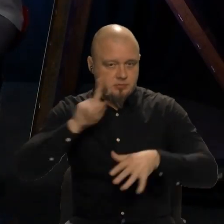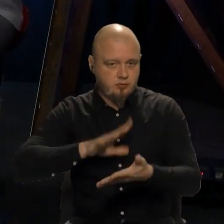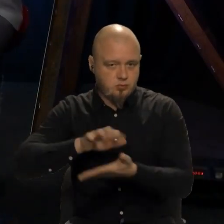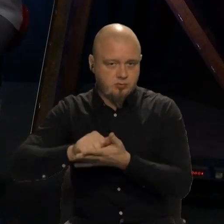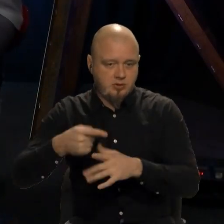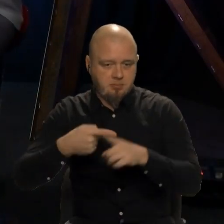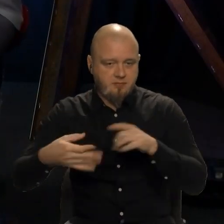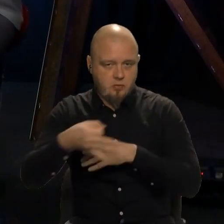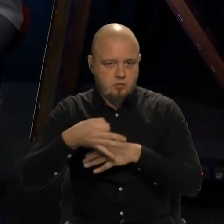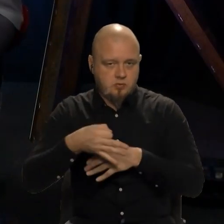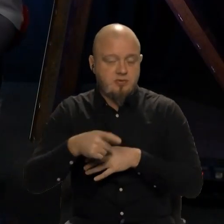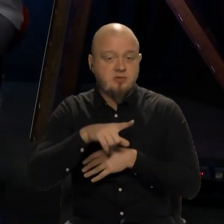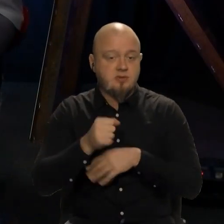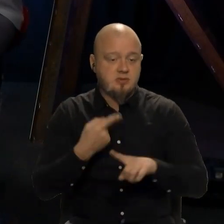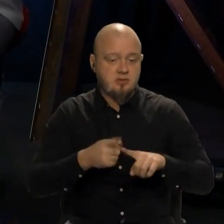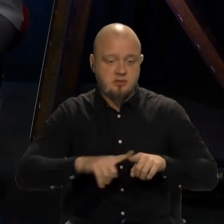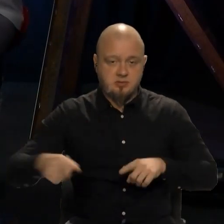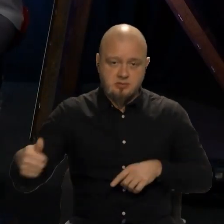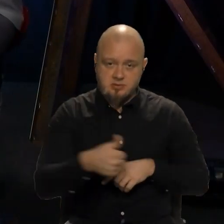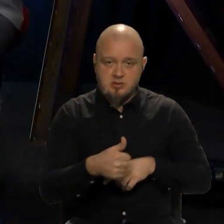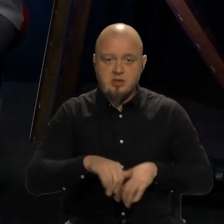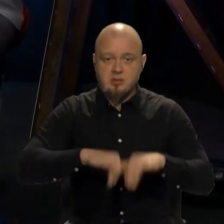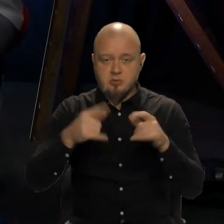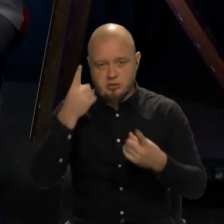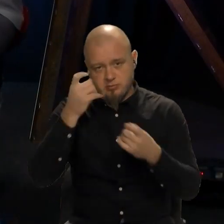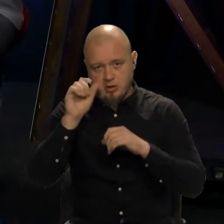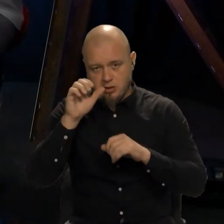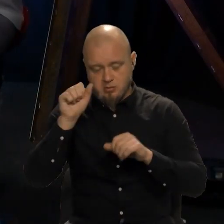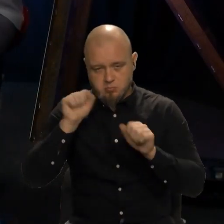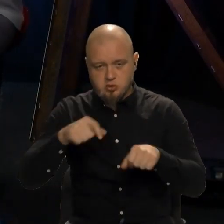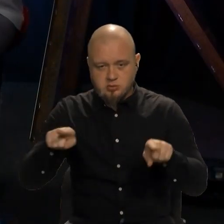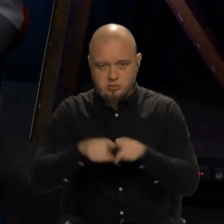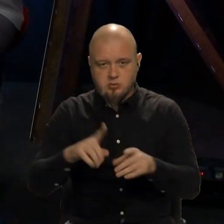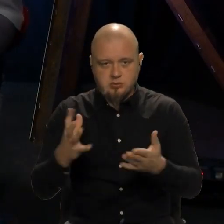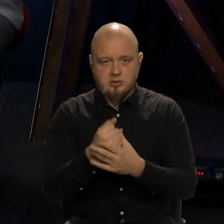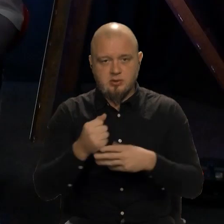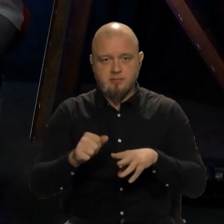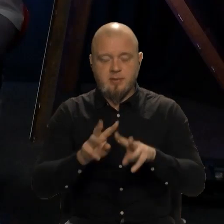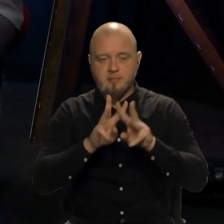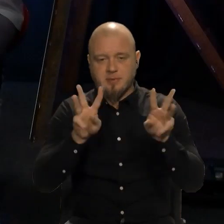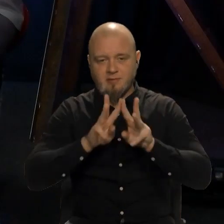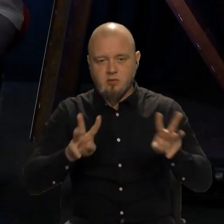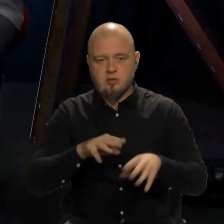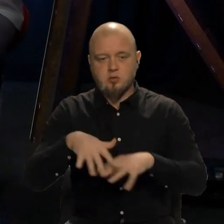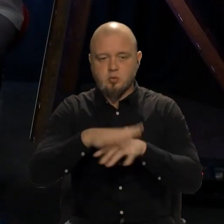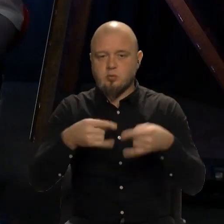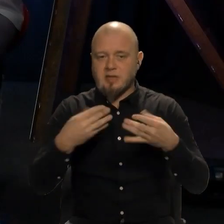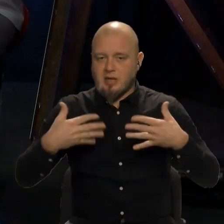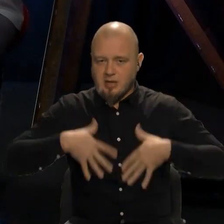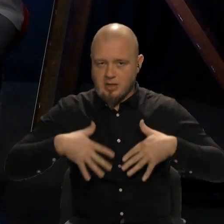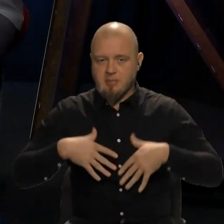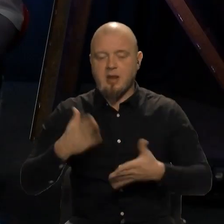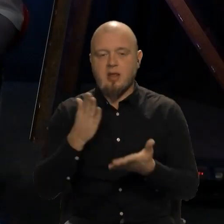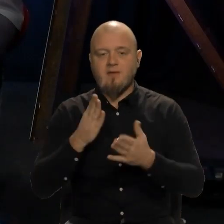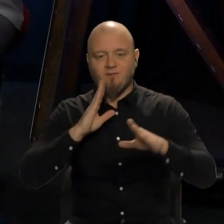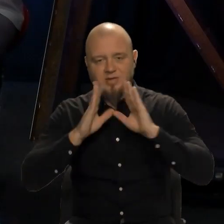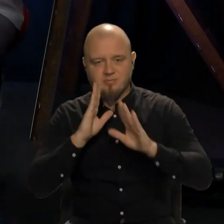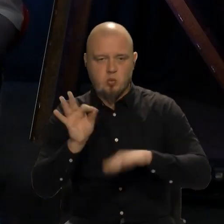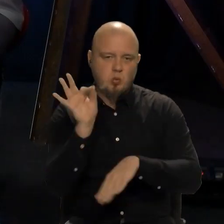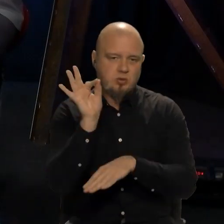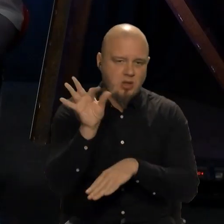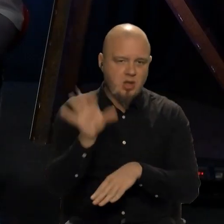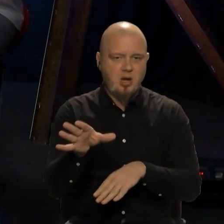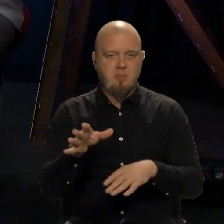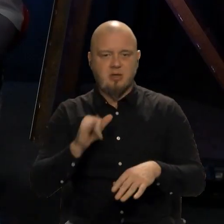окупованого півострова за цей тиждень. Більше інформації можна також знайти на діжитал-платформах «Суспільне Крим». Є Фейсбук, Телеграм,